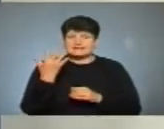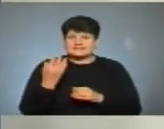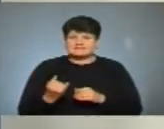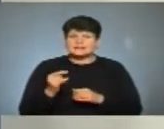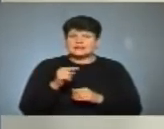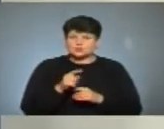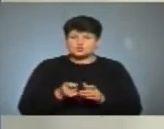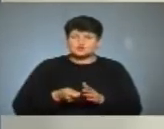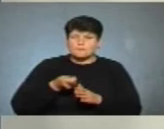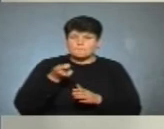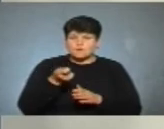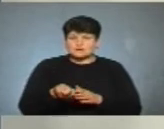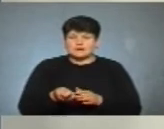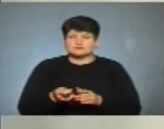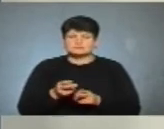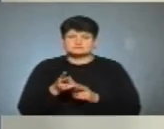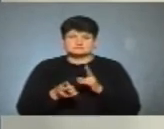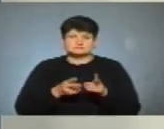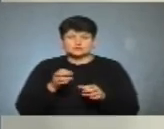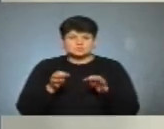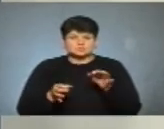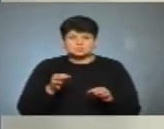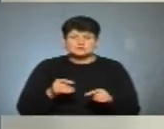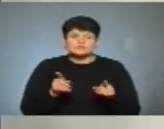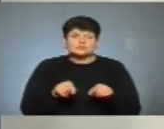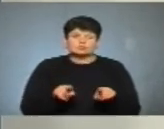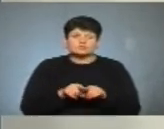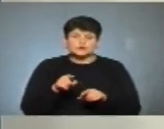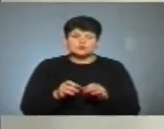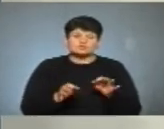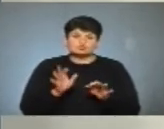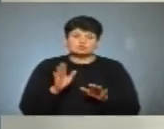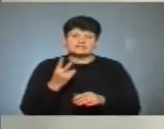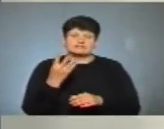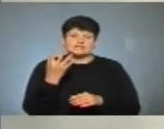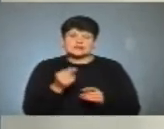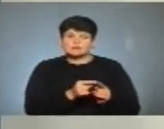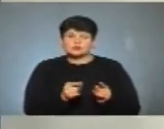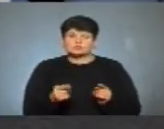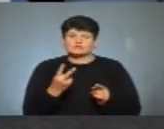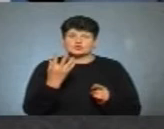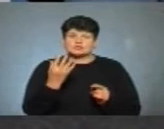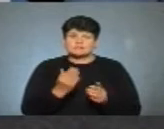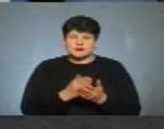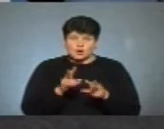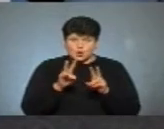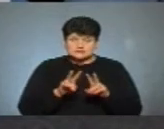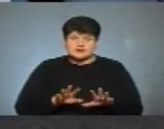подати відповідний позов до суду. І, відповідно, вже в суду буде 2 дні, він протягом 2 днів має розглянути